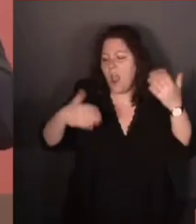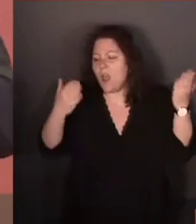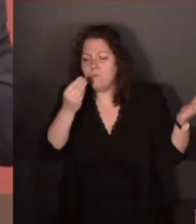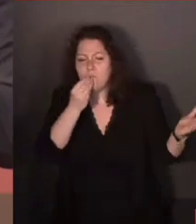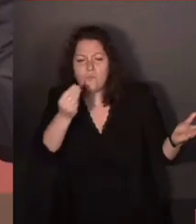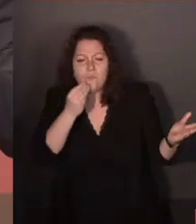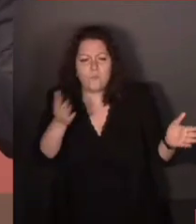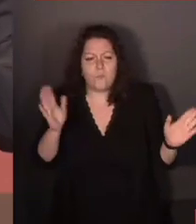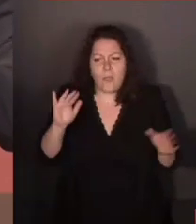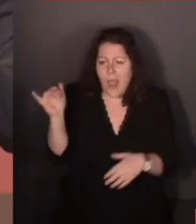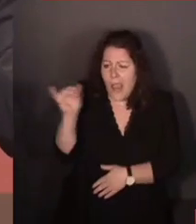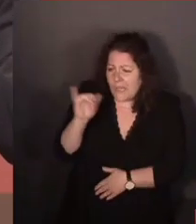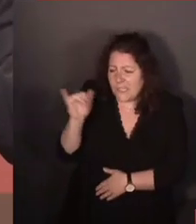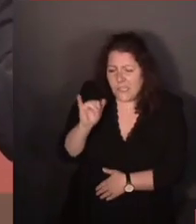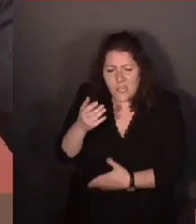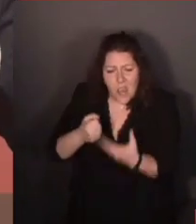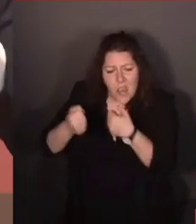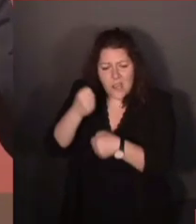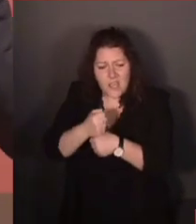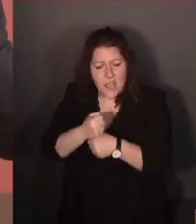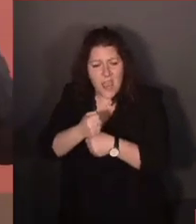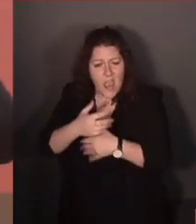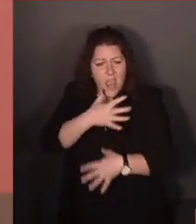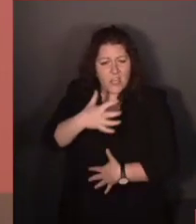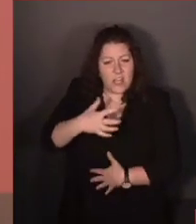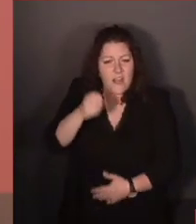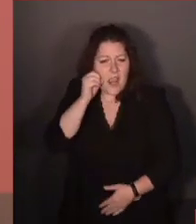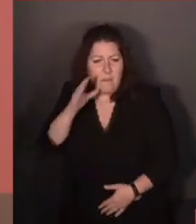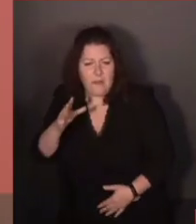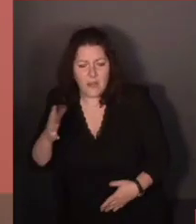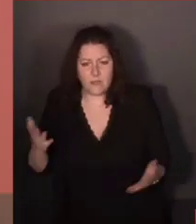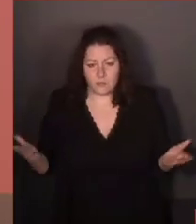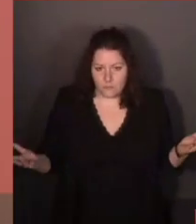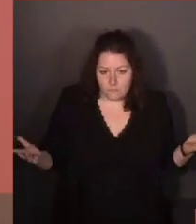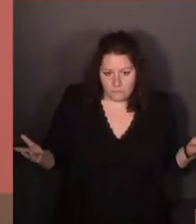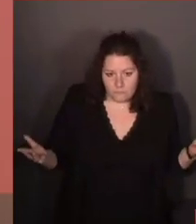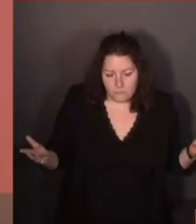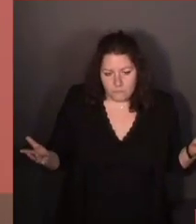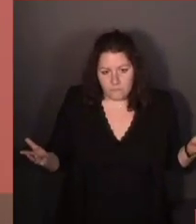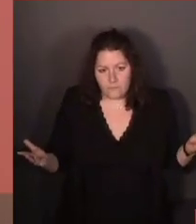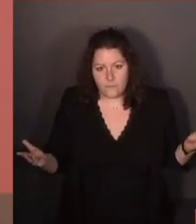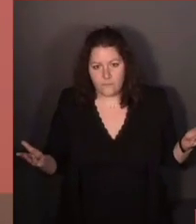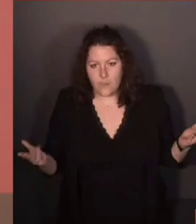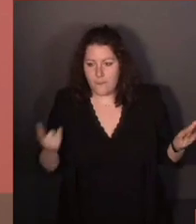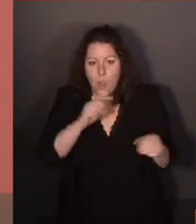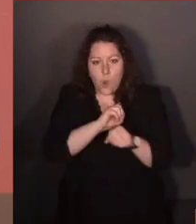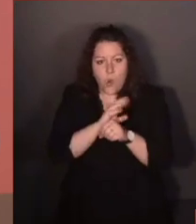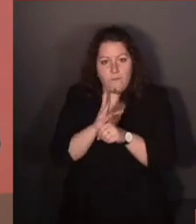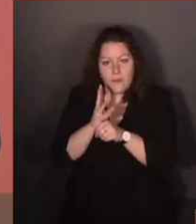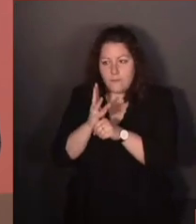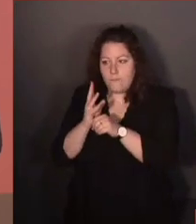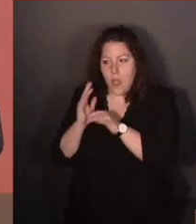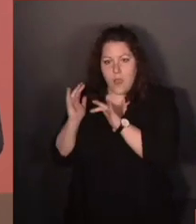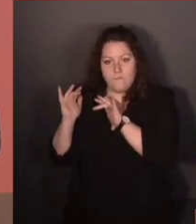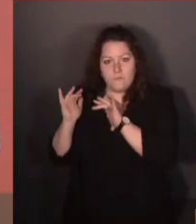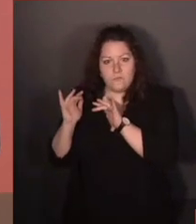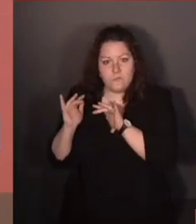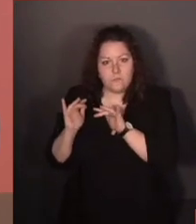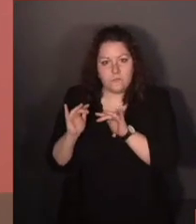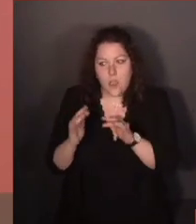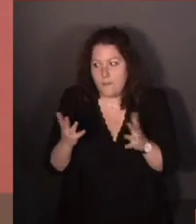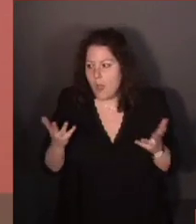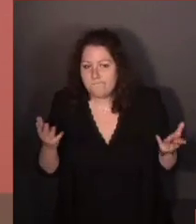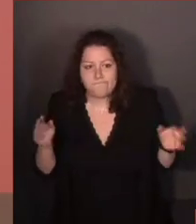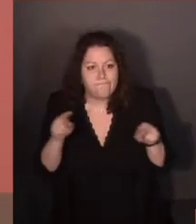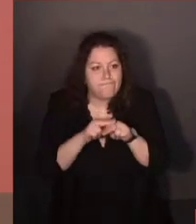crée la richesse c'est les captains de l'industrie, on nous l'a fait toutes. Et au moment où le Covid est arrivé, là il n avait plus